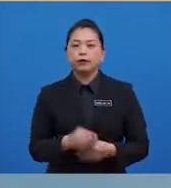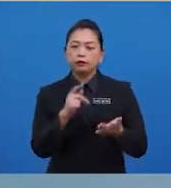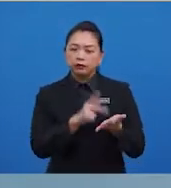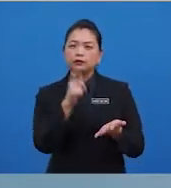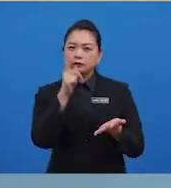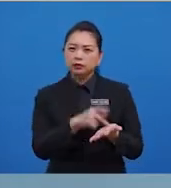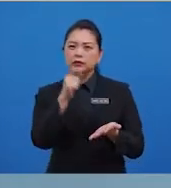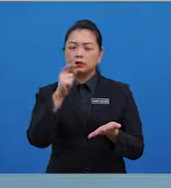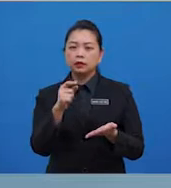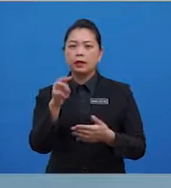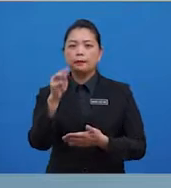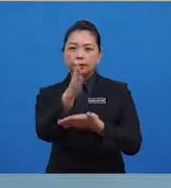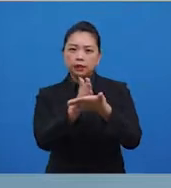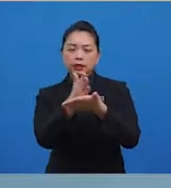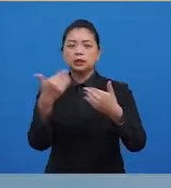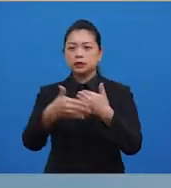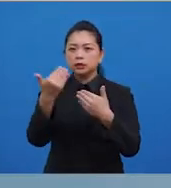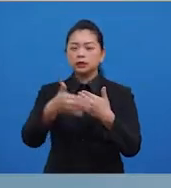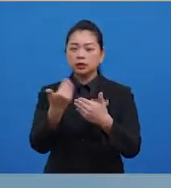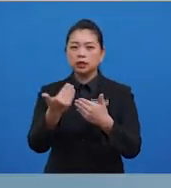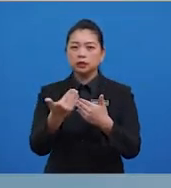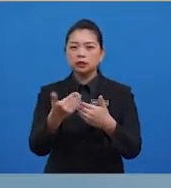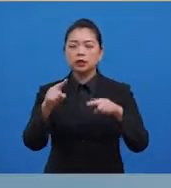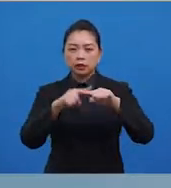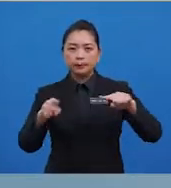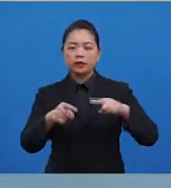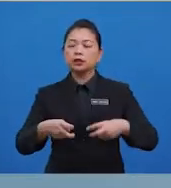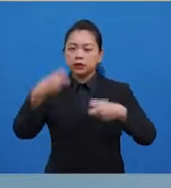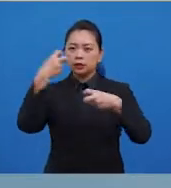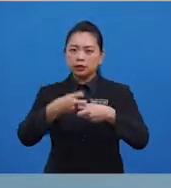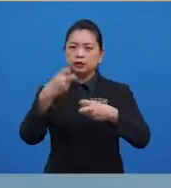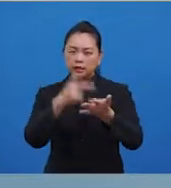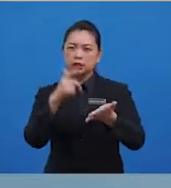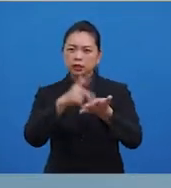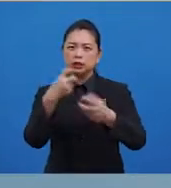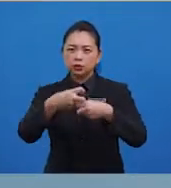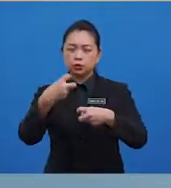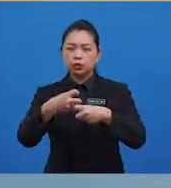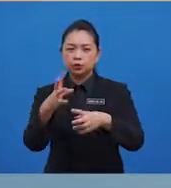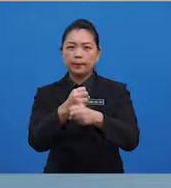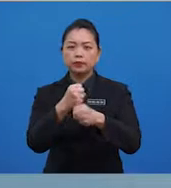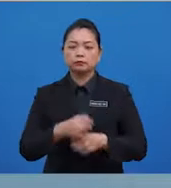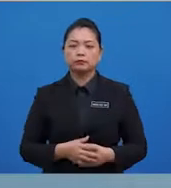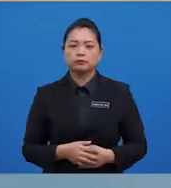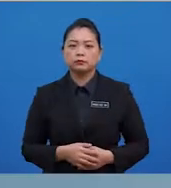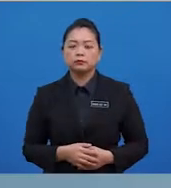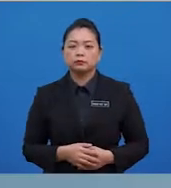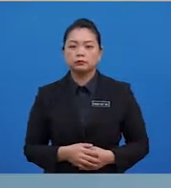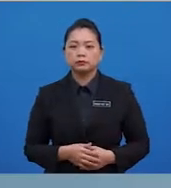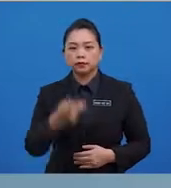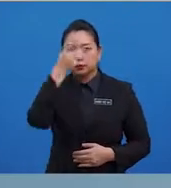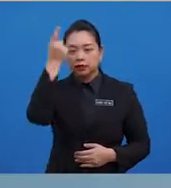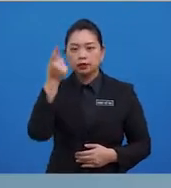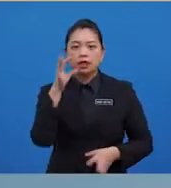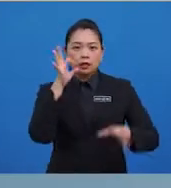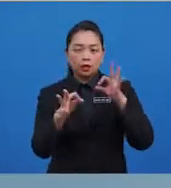mudah ditentukan tapi ada kalanya ia susah ditentukan. Ini adalah kerana jika set data